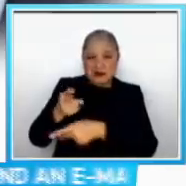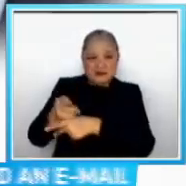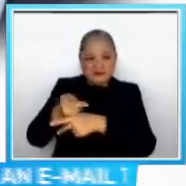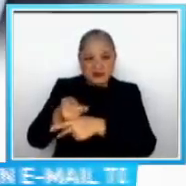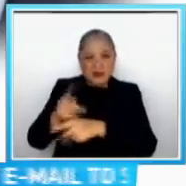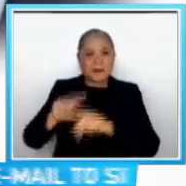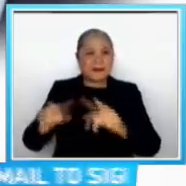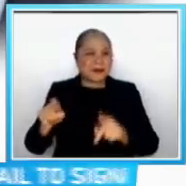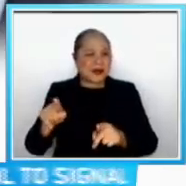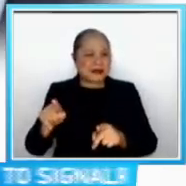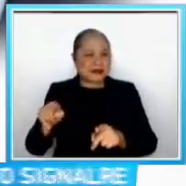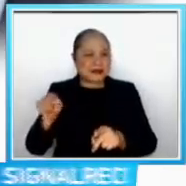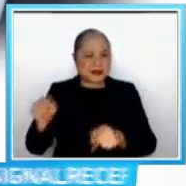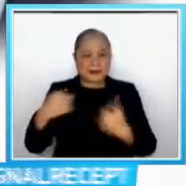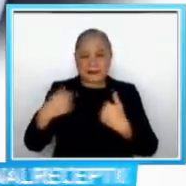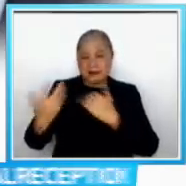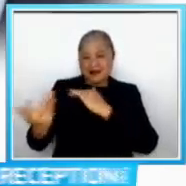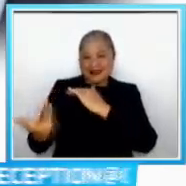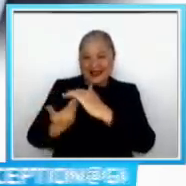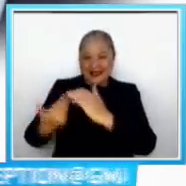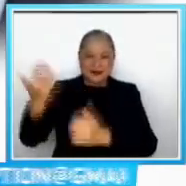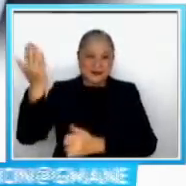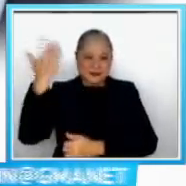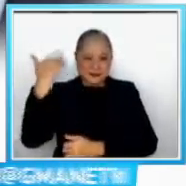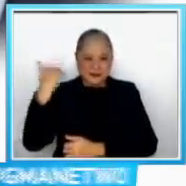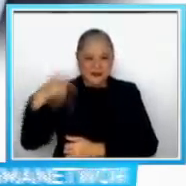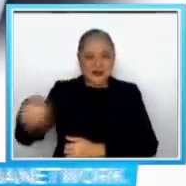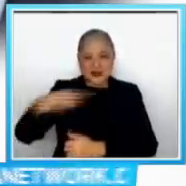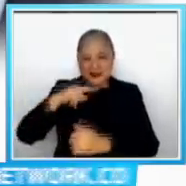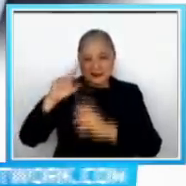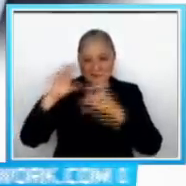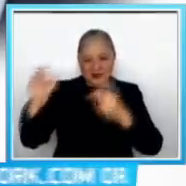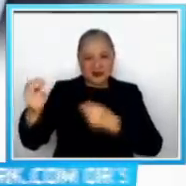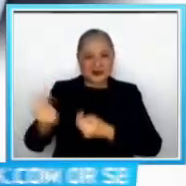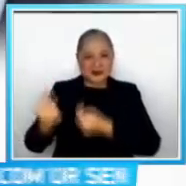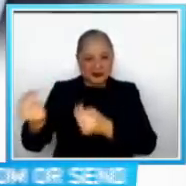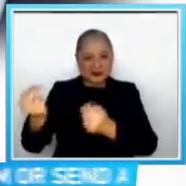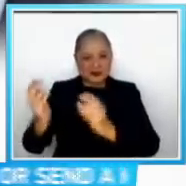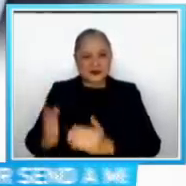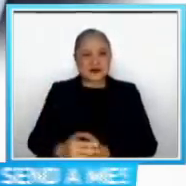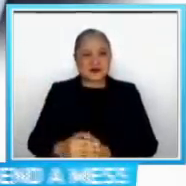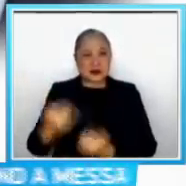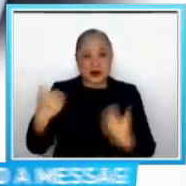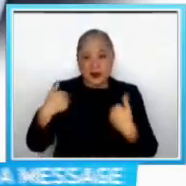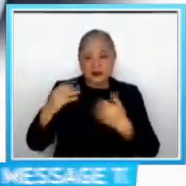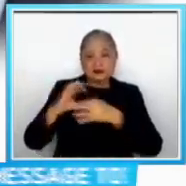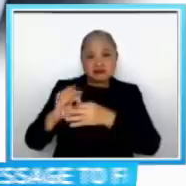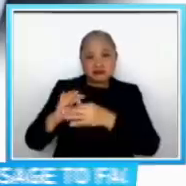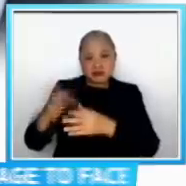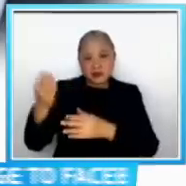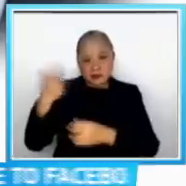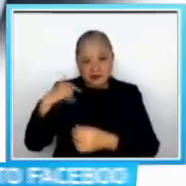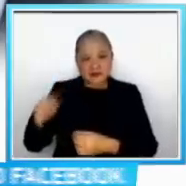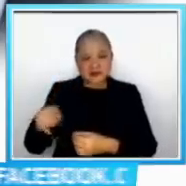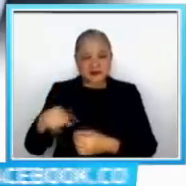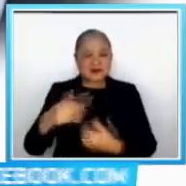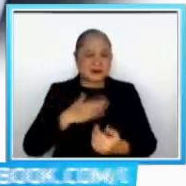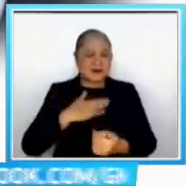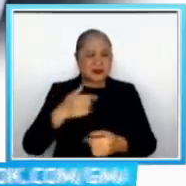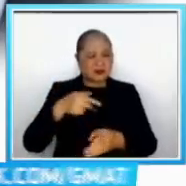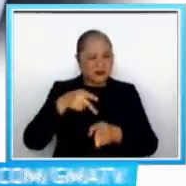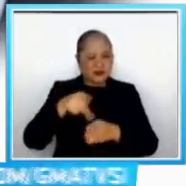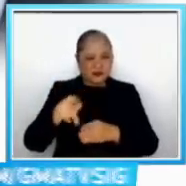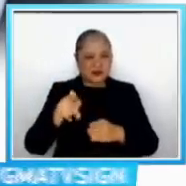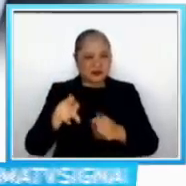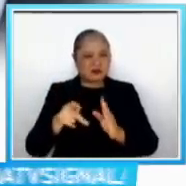naging clients ko before o nagkaroon ako ng mga relationship before At may professional capacity,